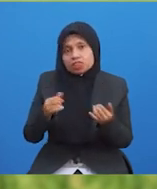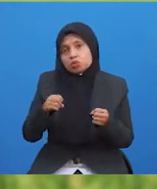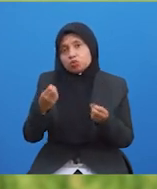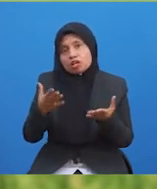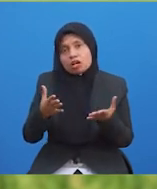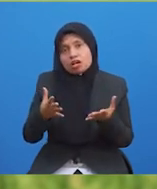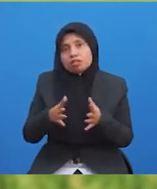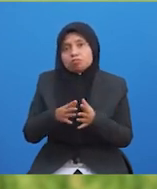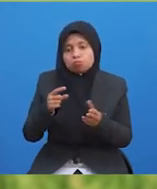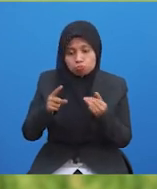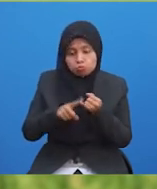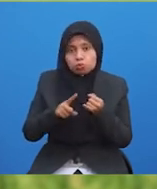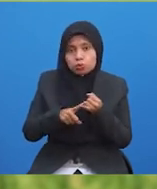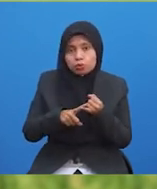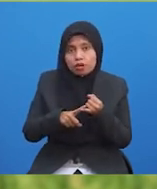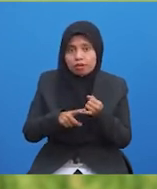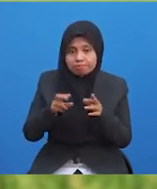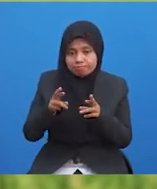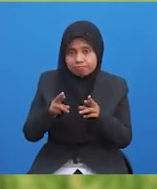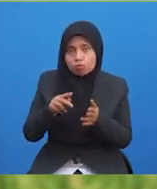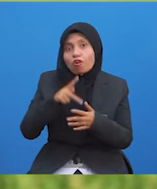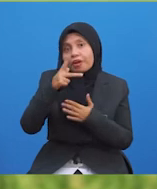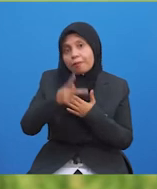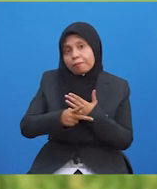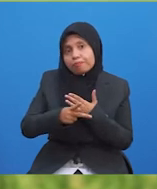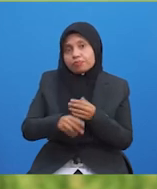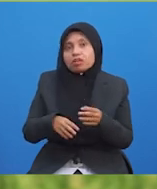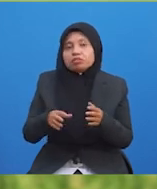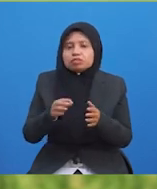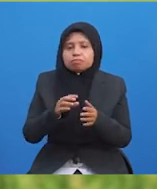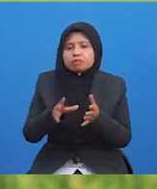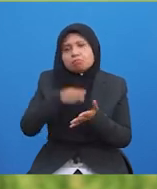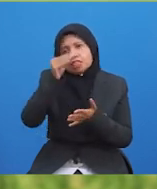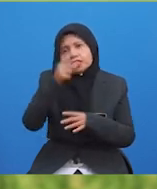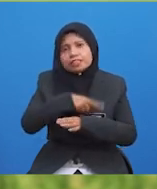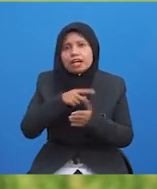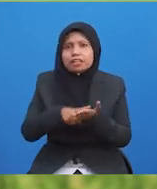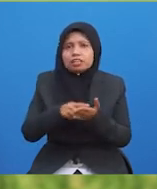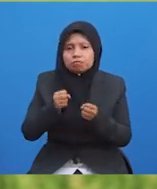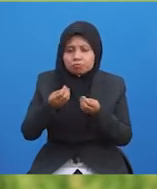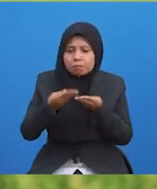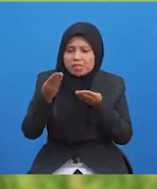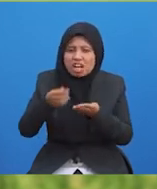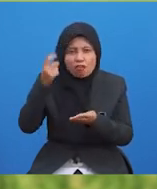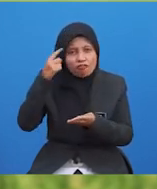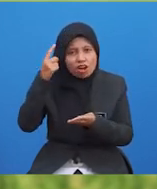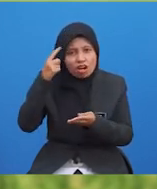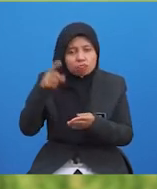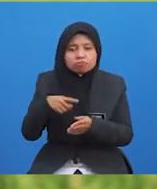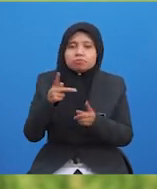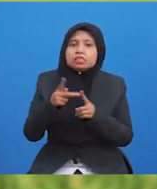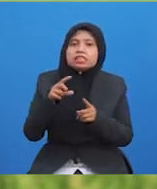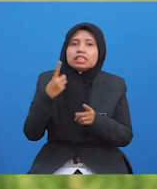sudah sampai pun di penghujung rancangan. Semoga sesi pembelajaran ini telah memberikan kefahaman kepada